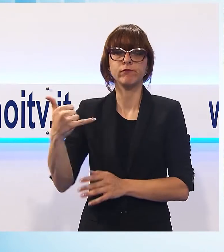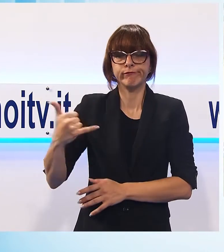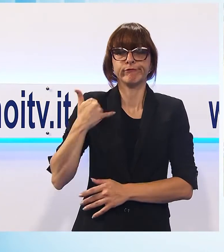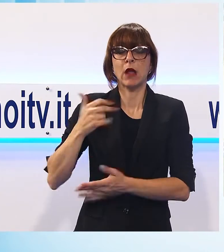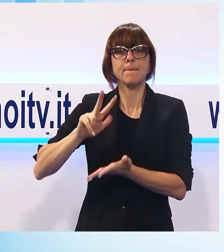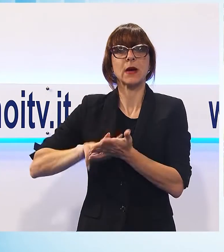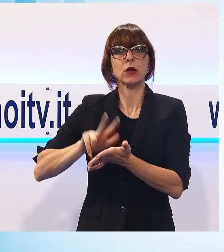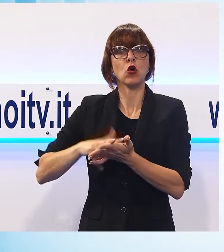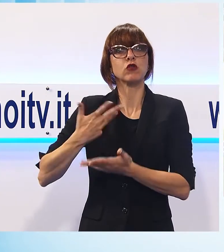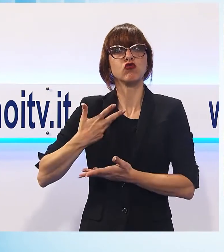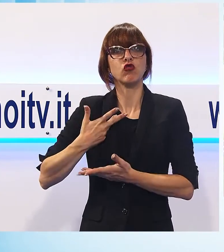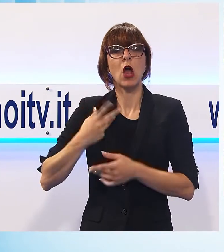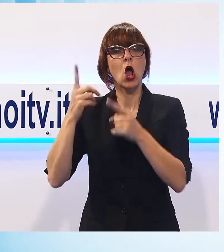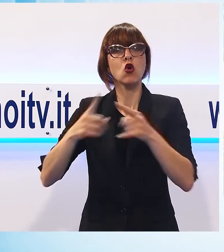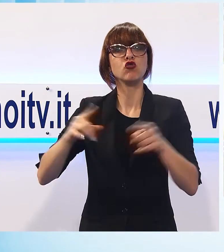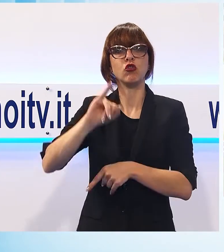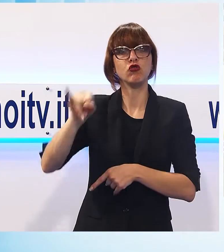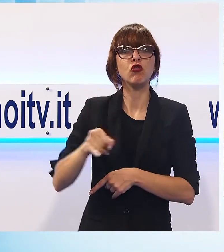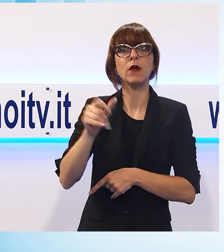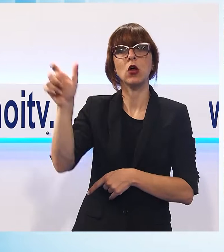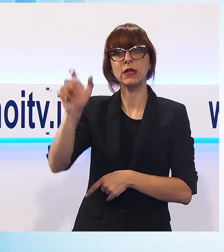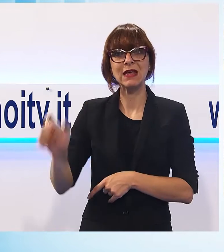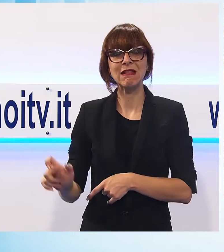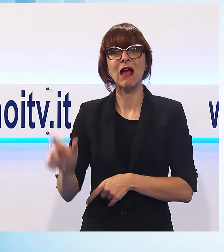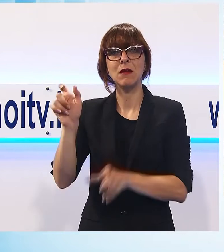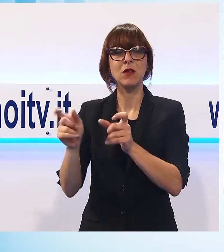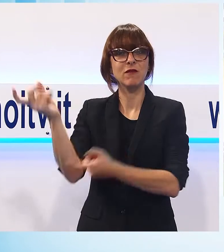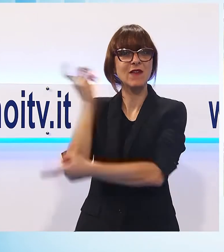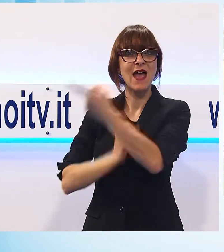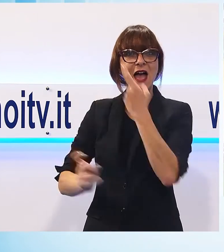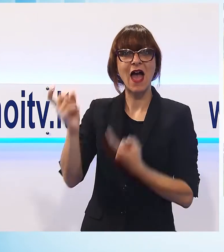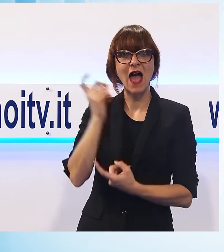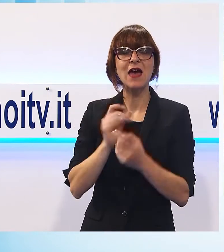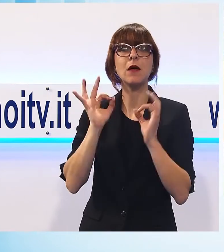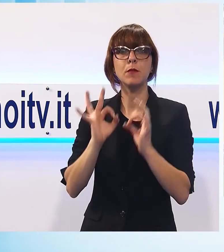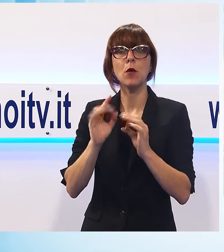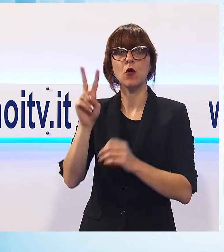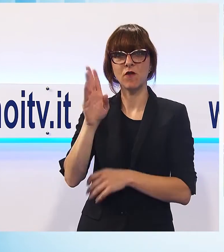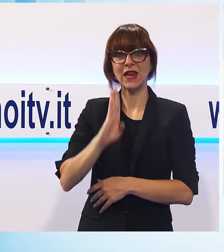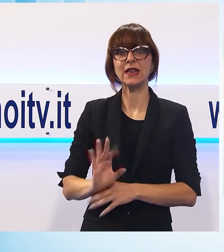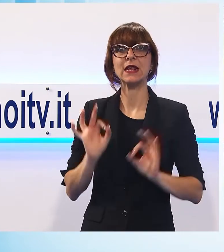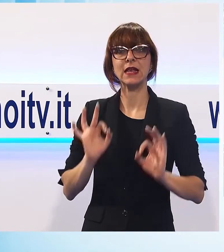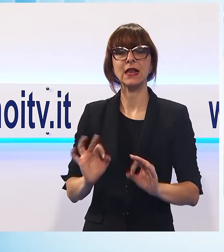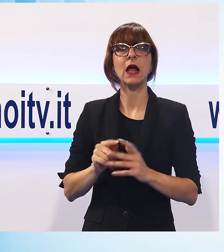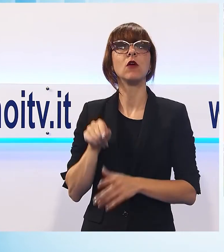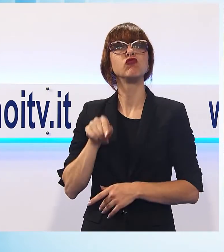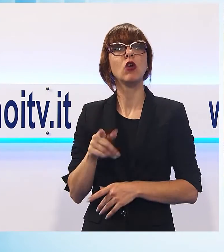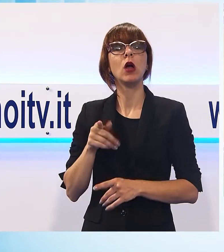veramente tutta l'Italia e tutta l'Italia viene qua da noi in Versilia, in Versilia stiamo avendo comunque